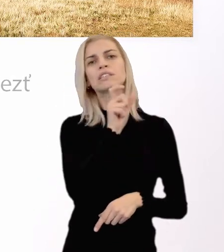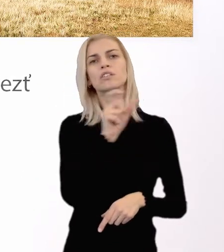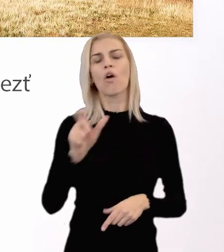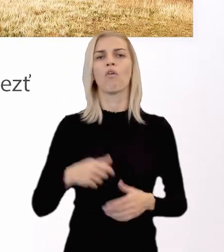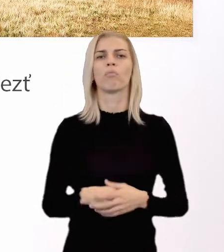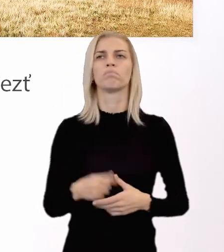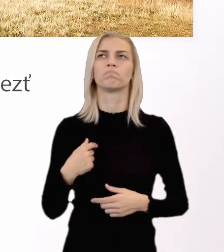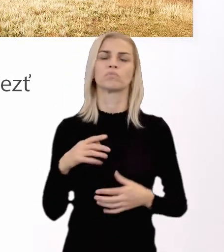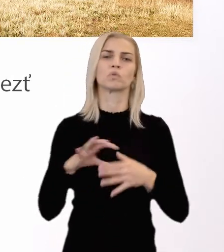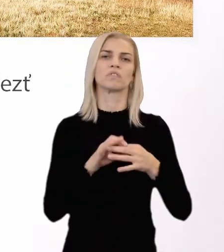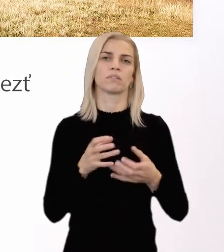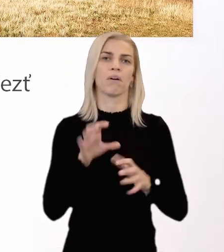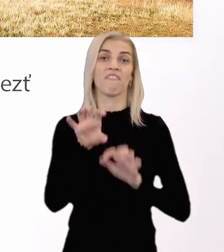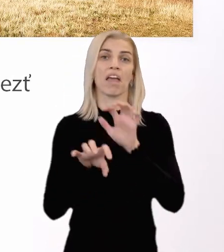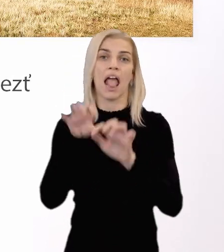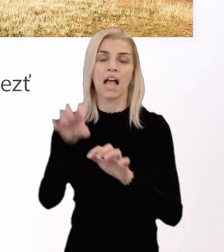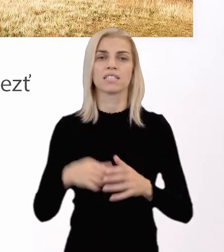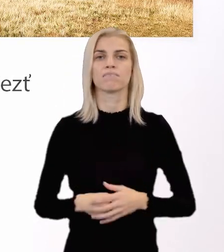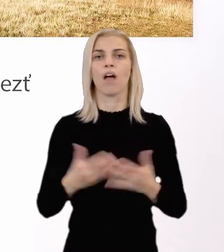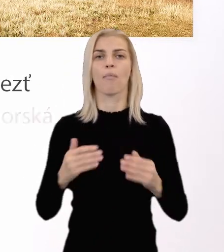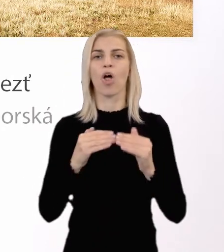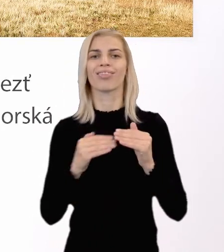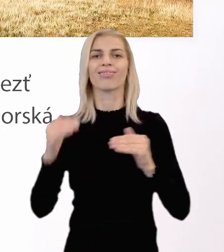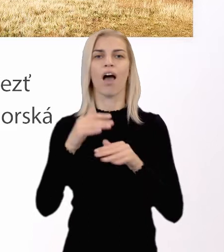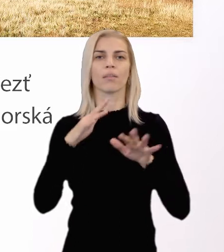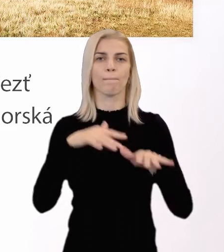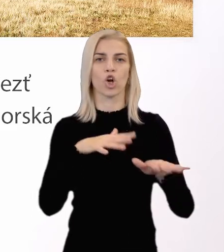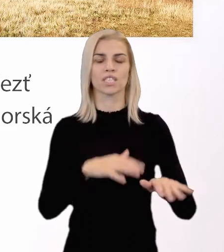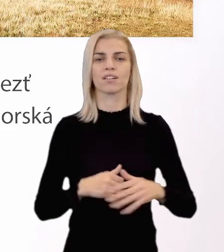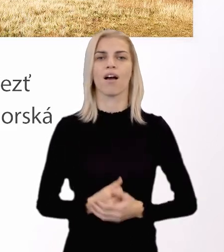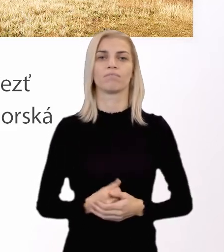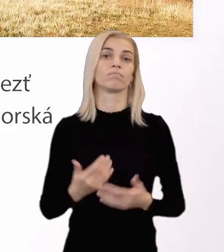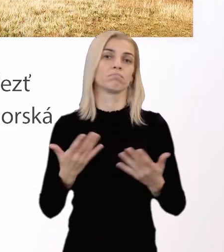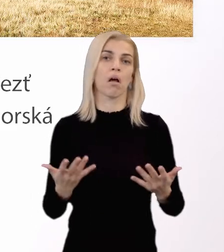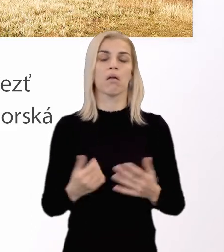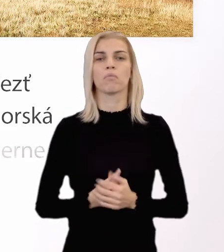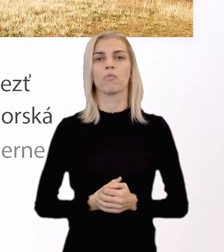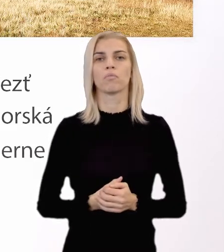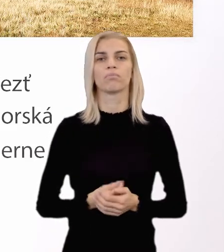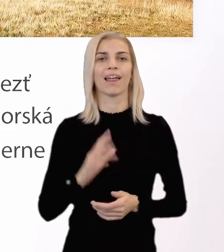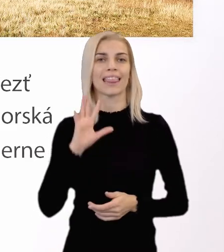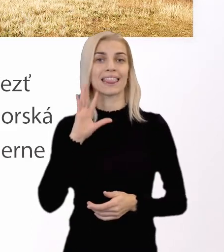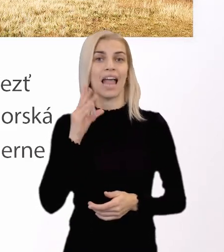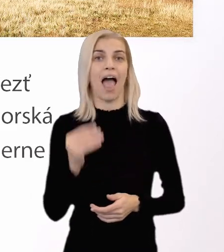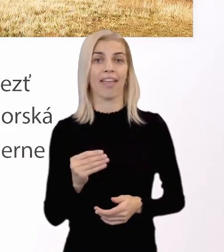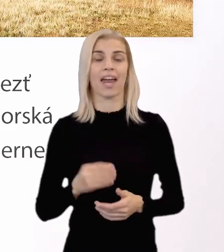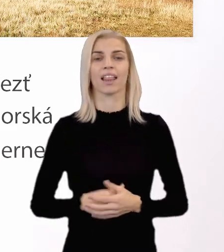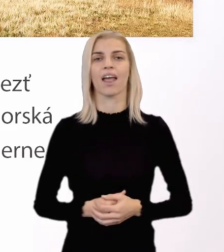slova ako vyliesť, vyliesť, alebo nadmorská, alebo nádherne,